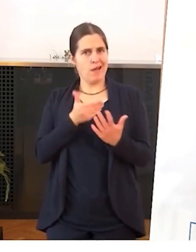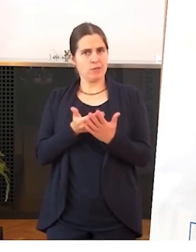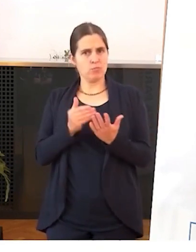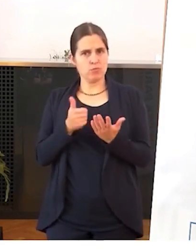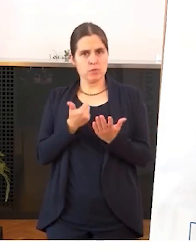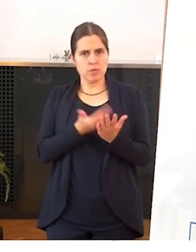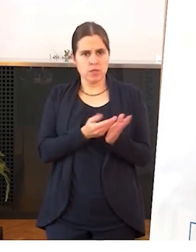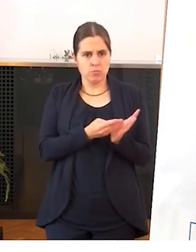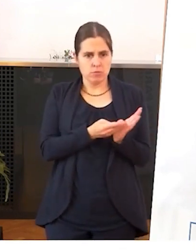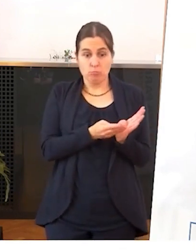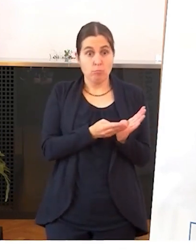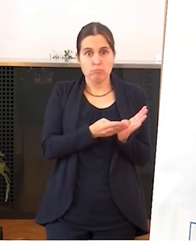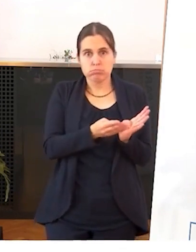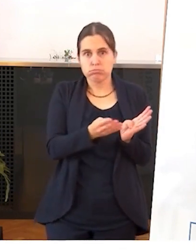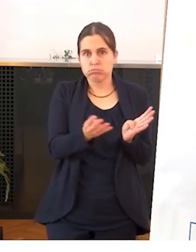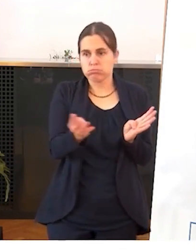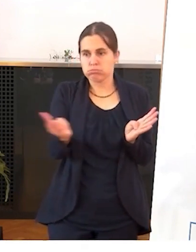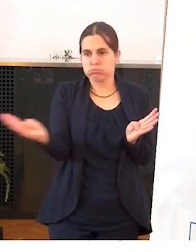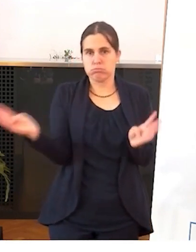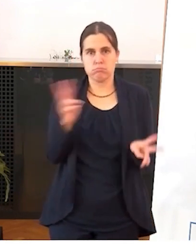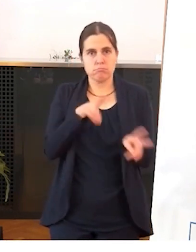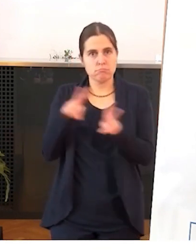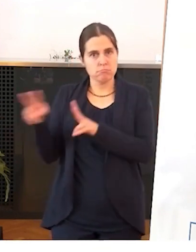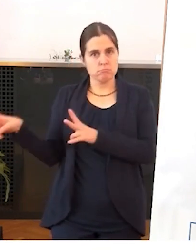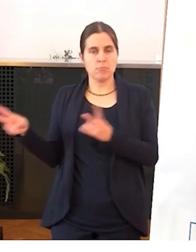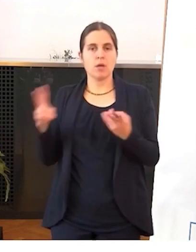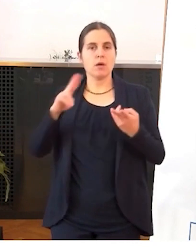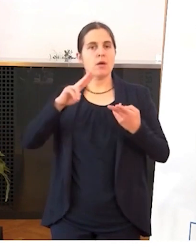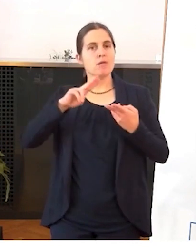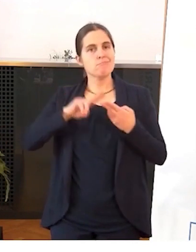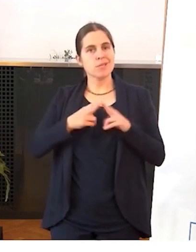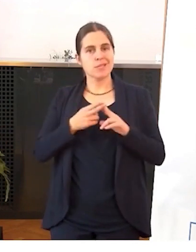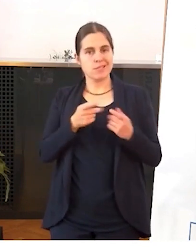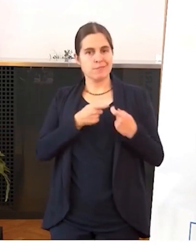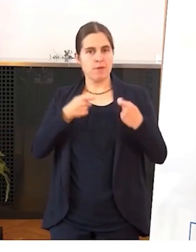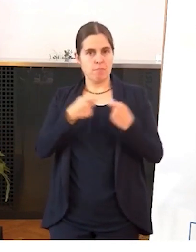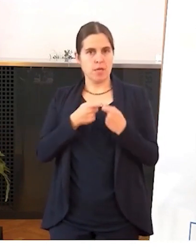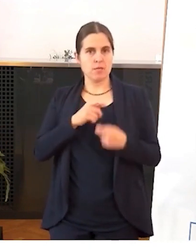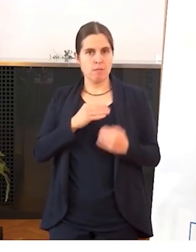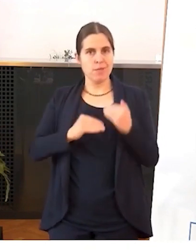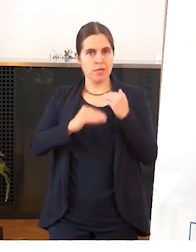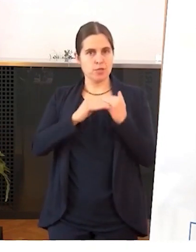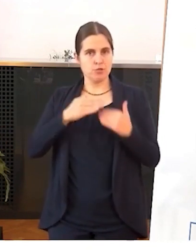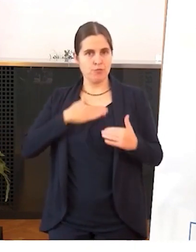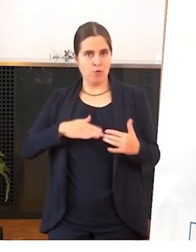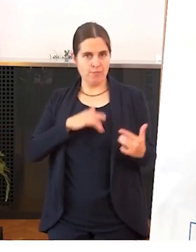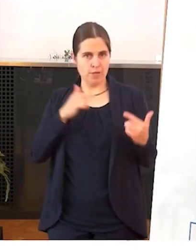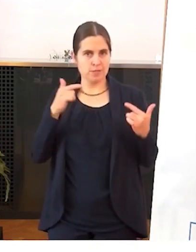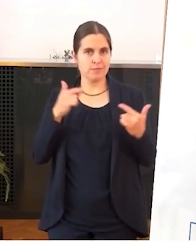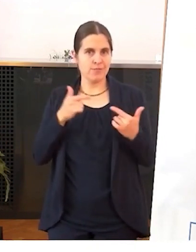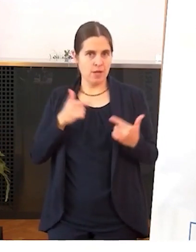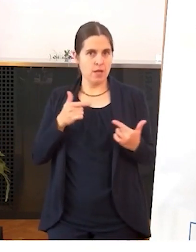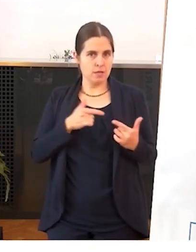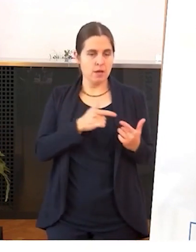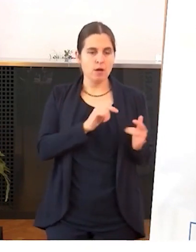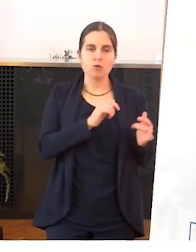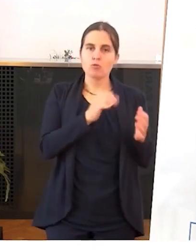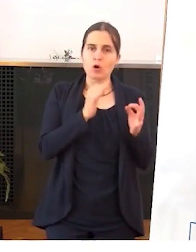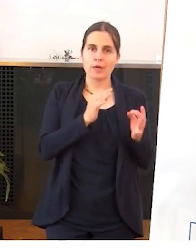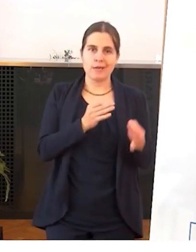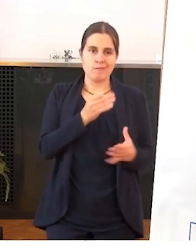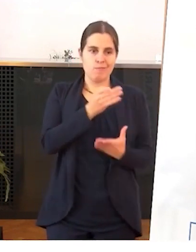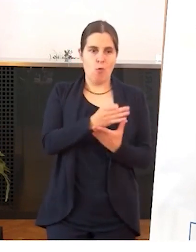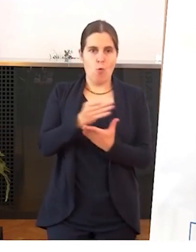ist, wo Mitgliedsunternehmen der Paritätischen Wohlfahrtshilfe ganz konkret vor Ort helfen. Sie tun das mit der